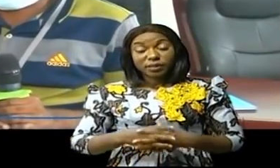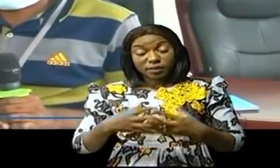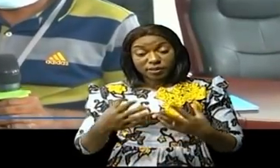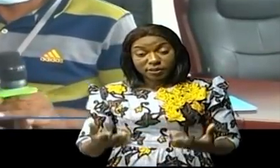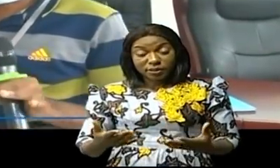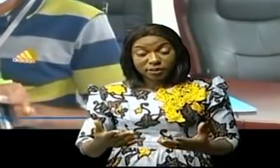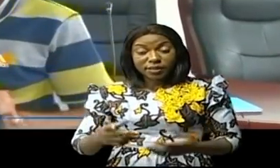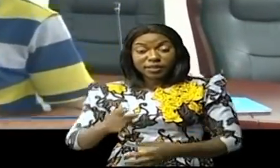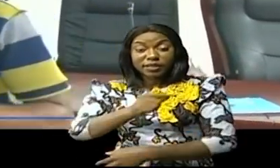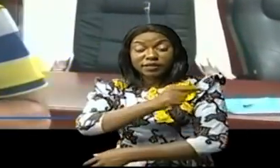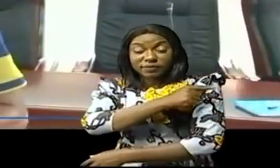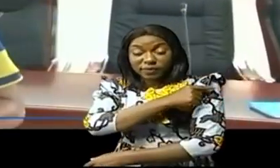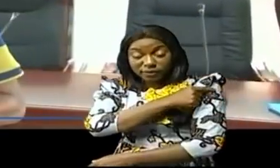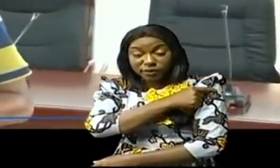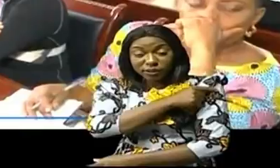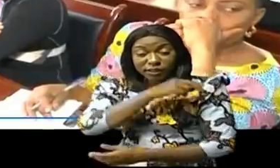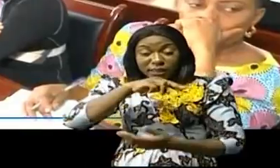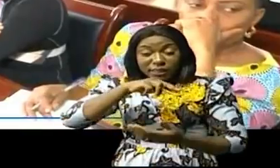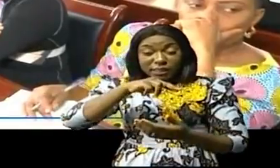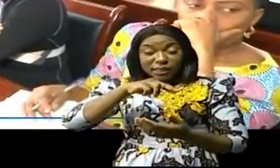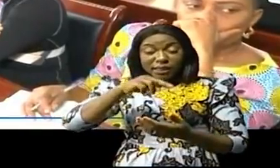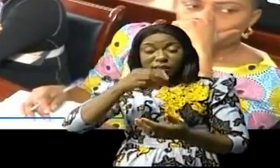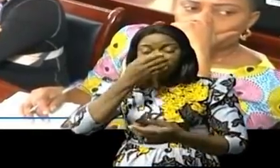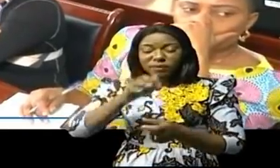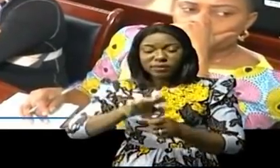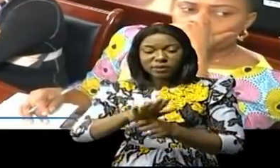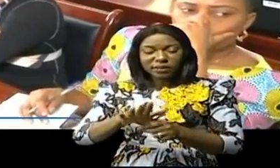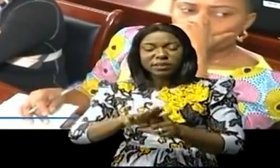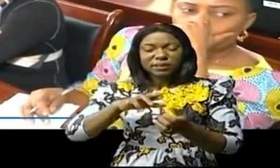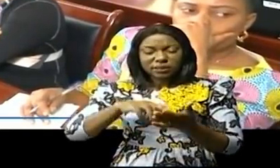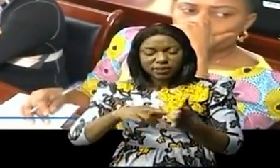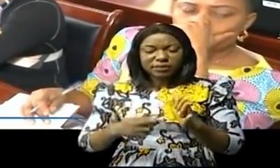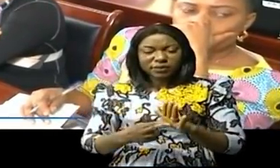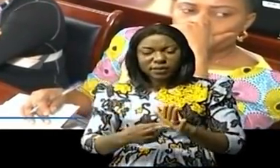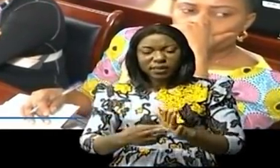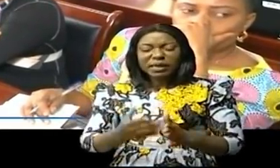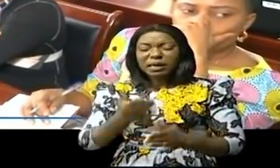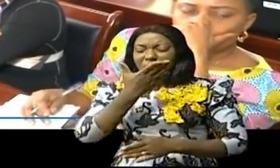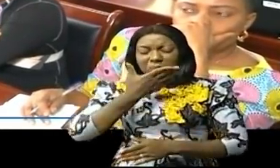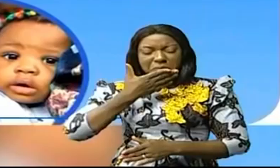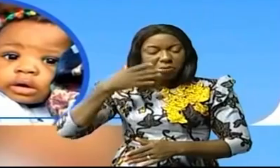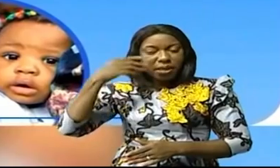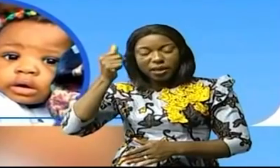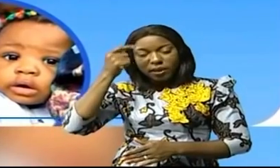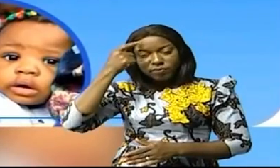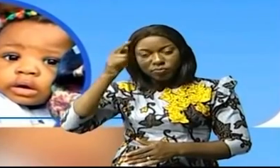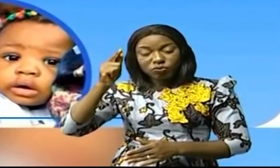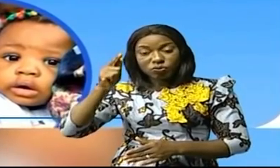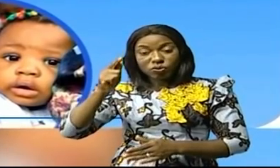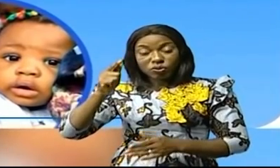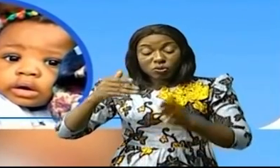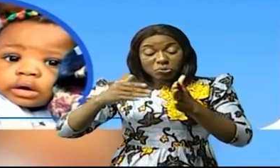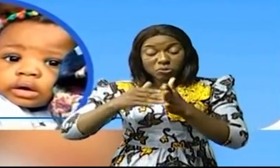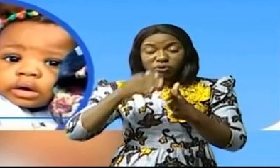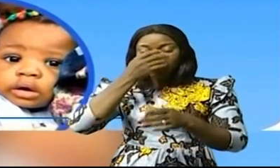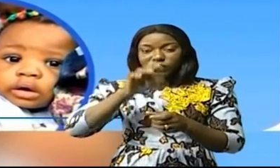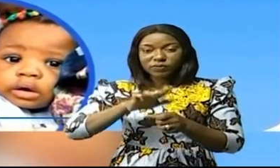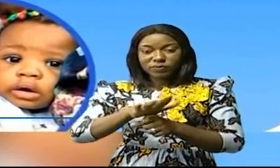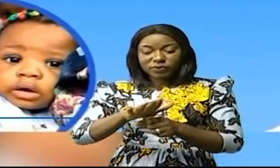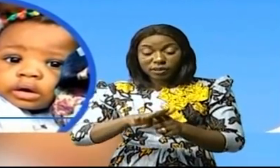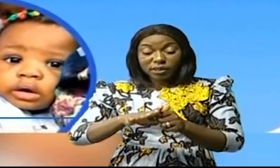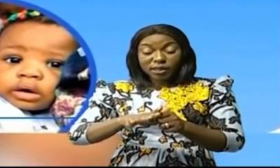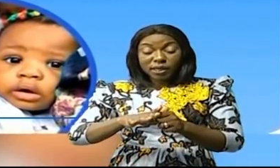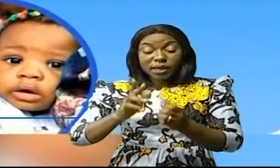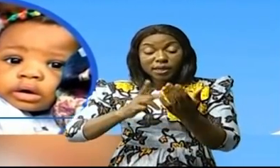vaccination demeure la meilleure façon de lutter contre les formes graves du Covid-19. Voilà pourquoi le programme élargi des vaccinations